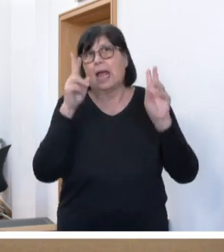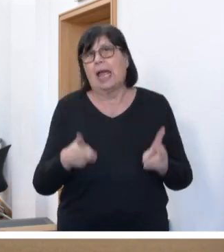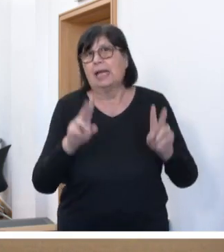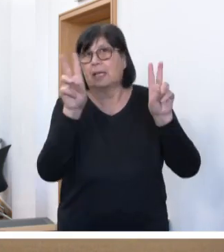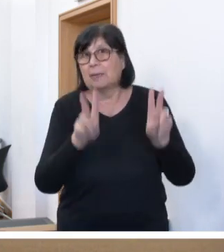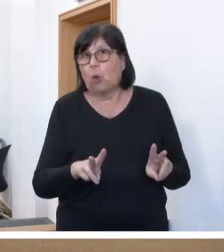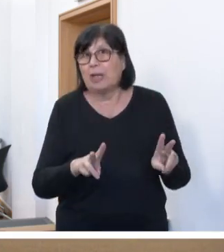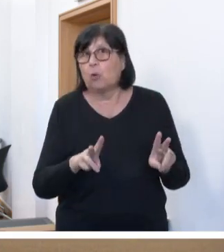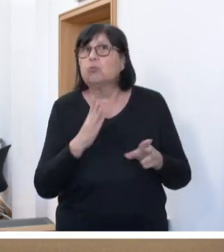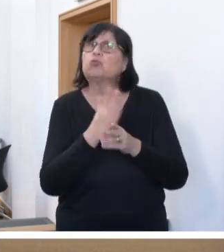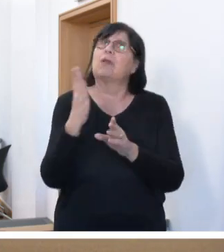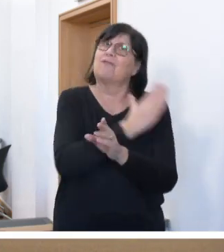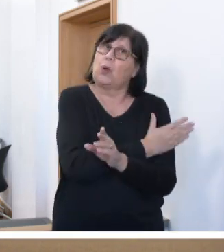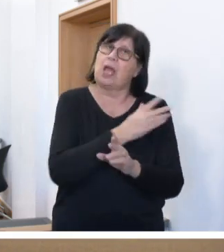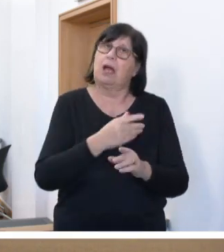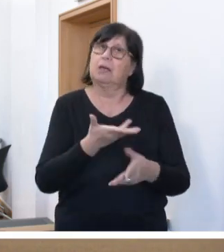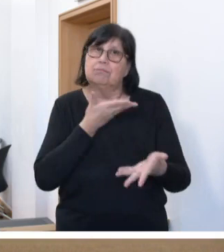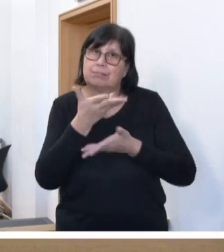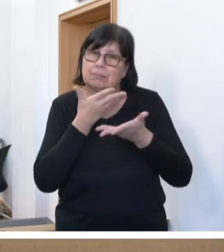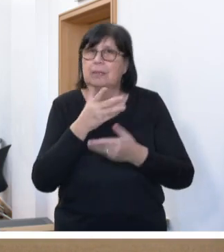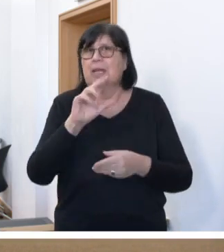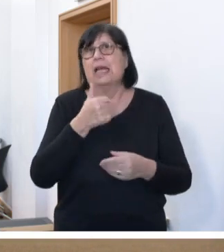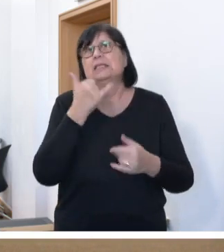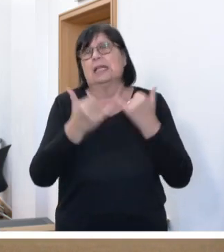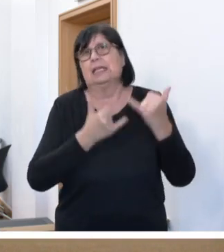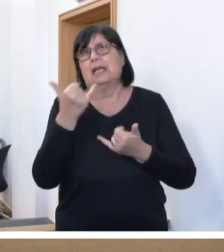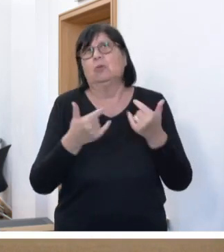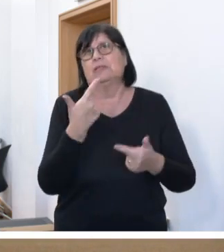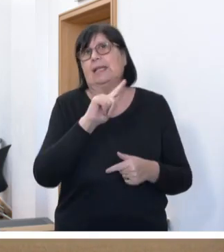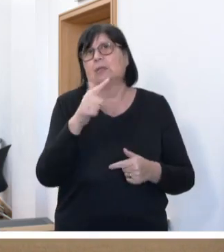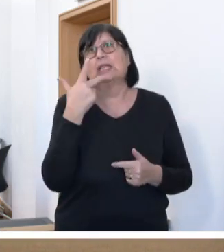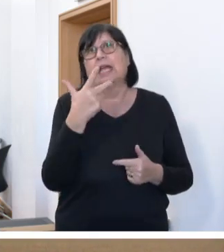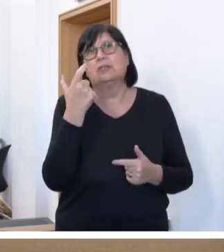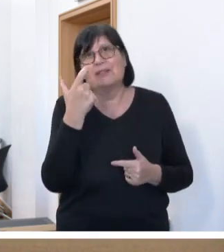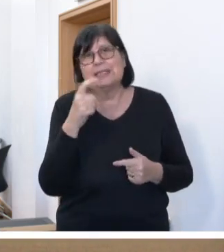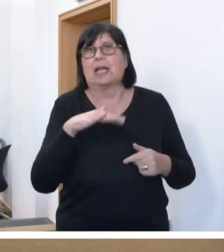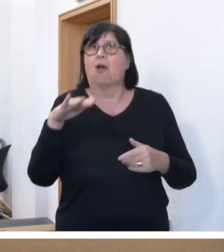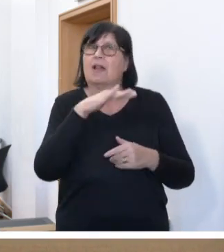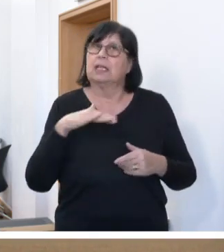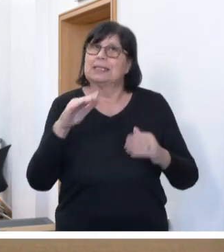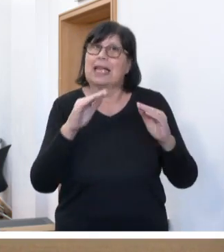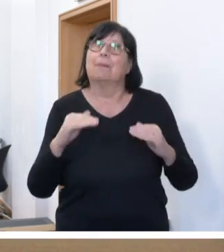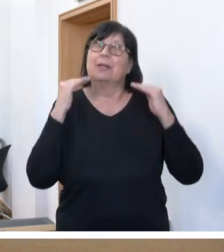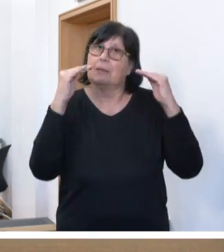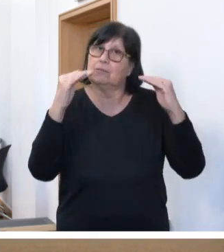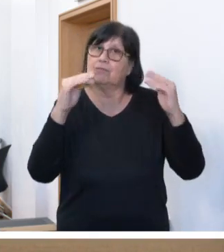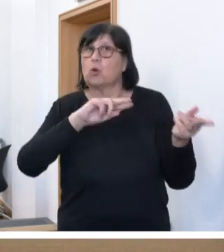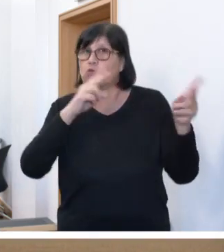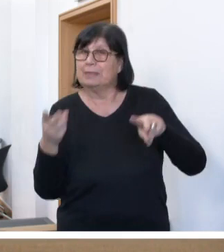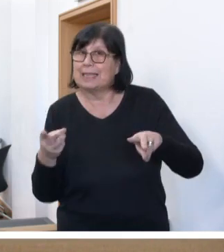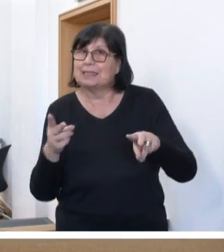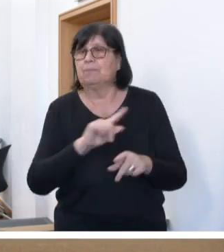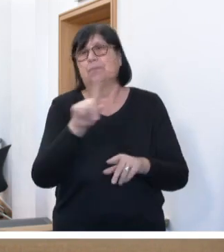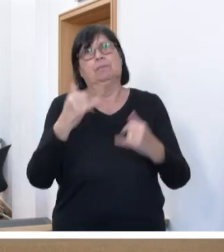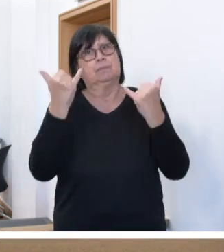vorausgegangen war, ist zum 1. Januar 2023 auf Landesebene umzusetzen, sodass das